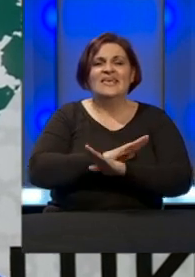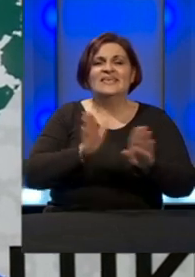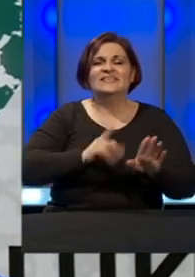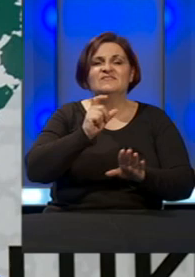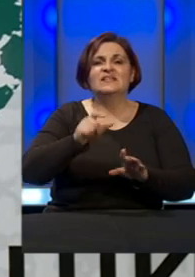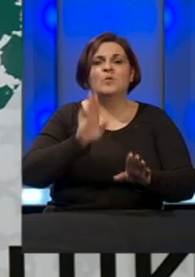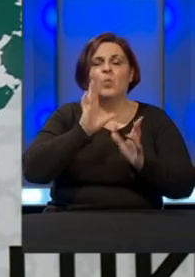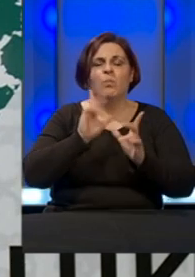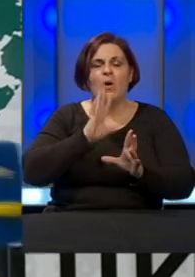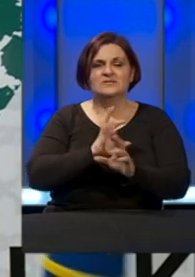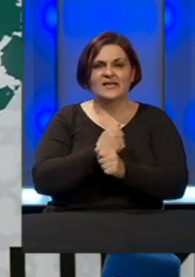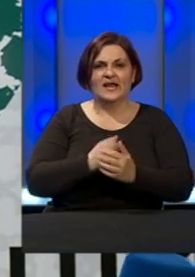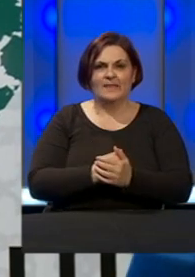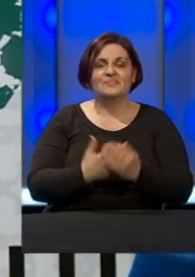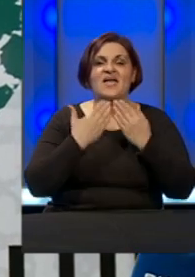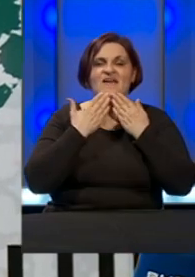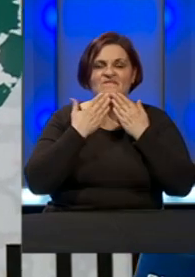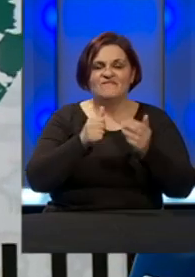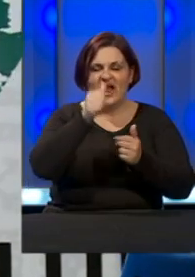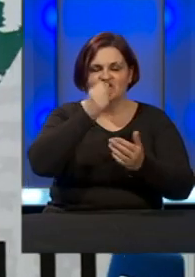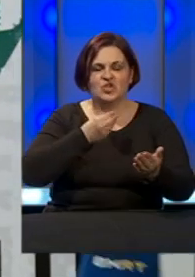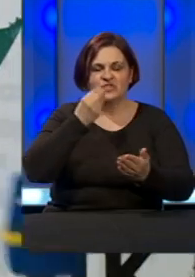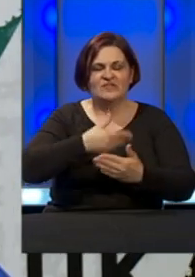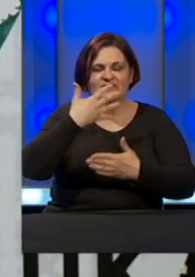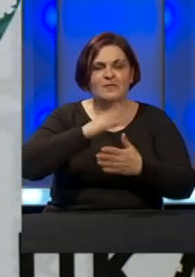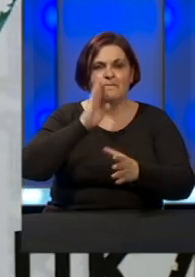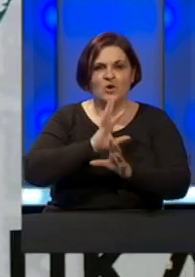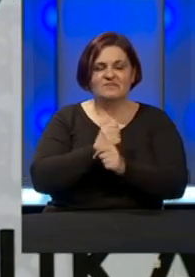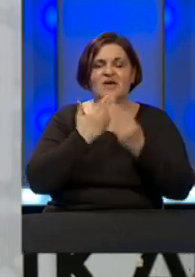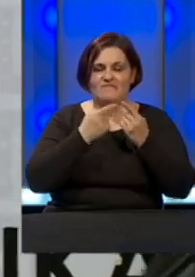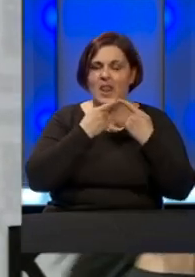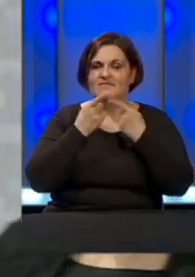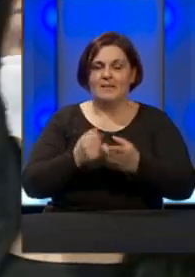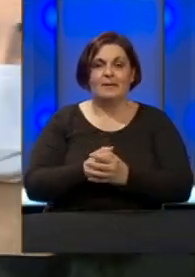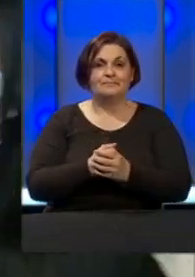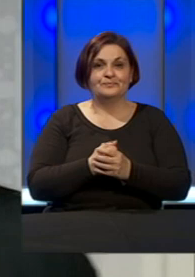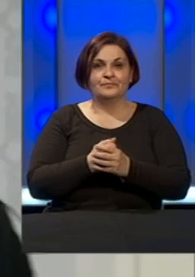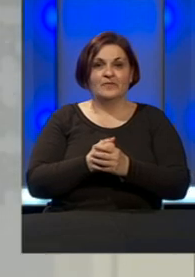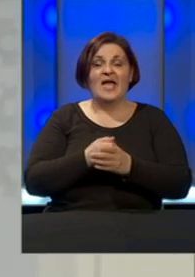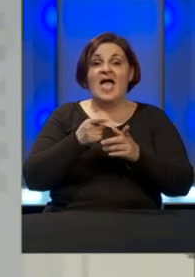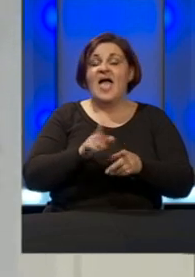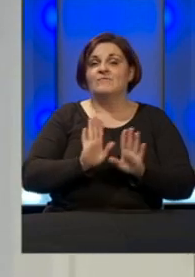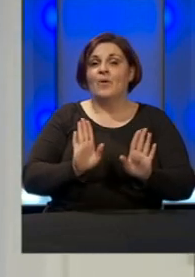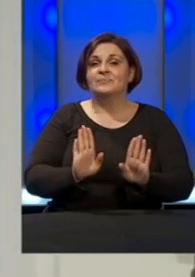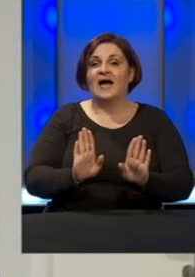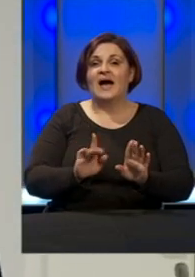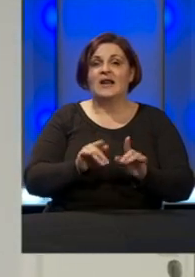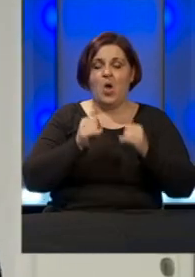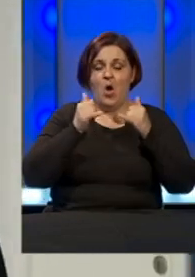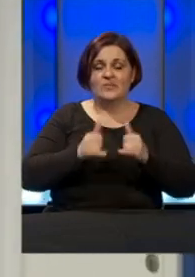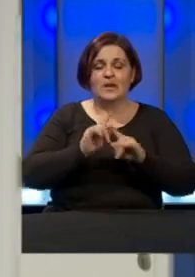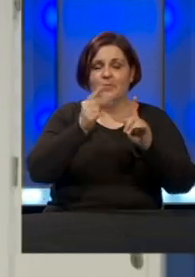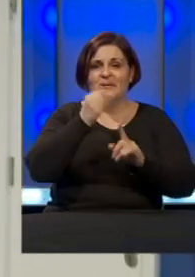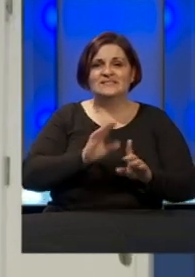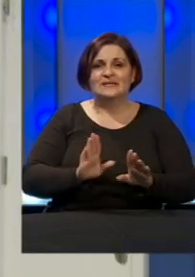građanima u Bosni i Hercegovine. Hvala vam što ste govorili za televiziju Bosni i Hercegovine. Hvala i vam. Evo dakle, od danas u